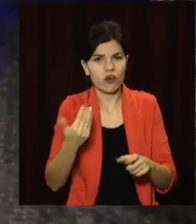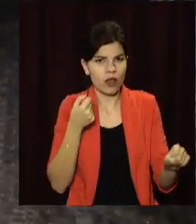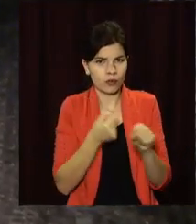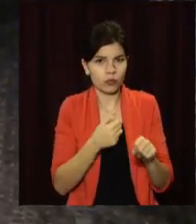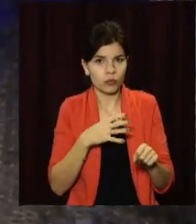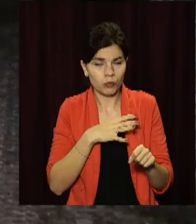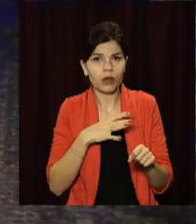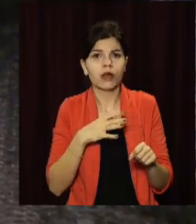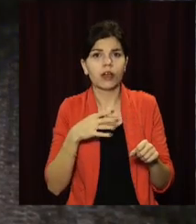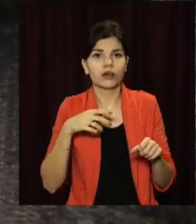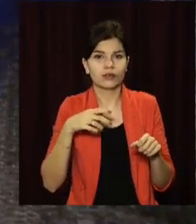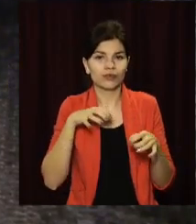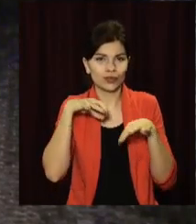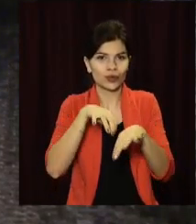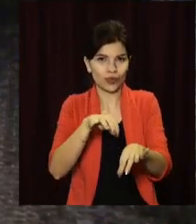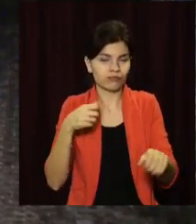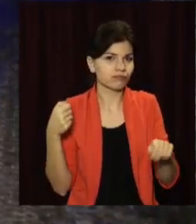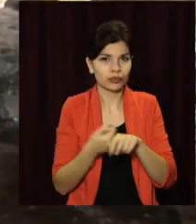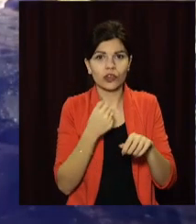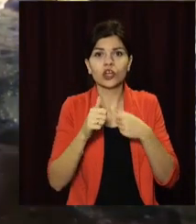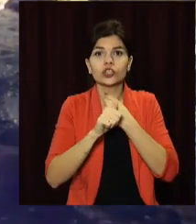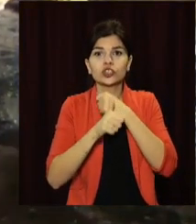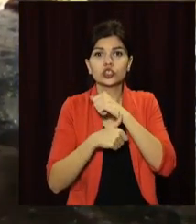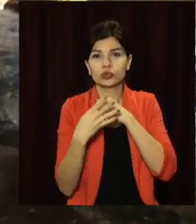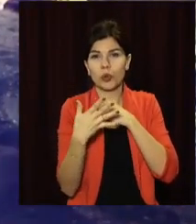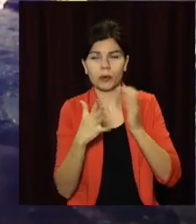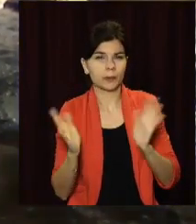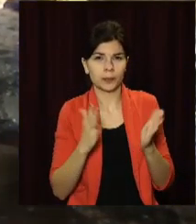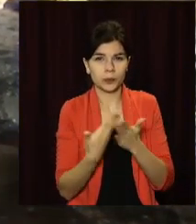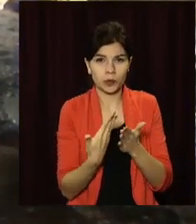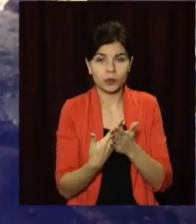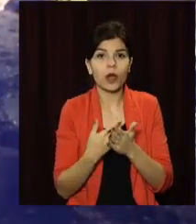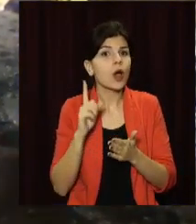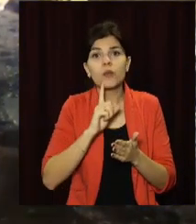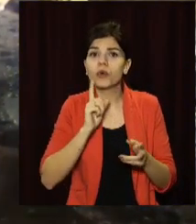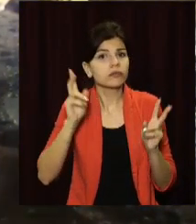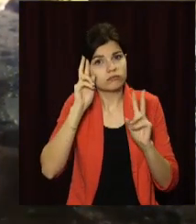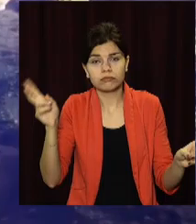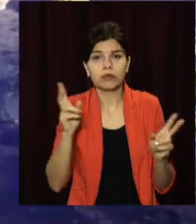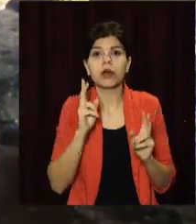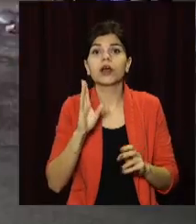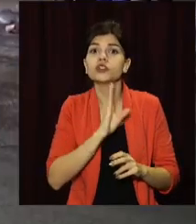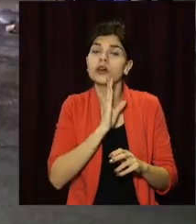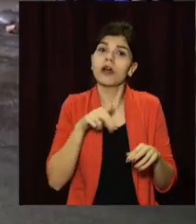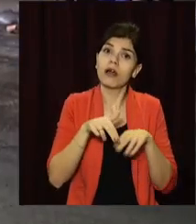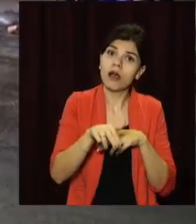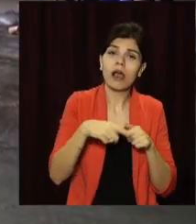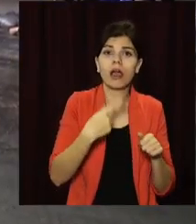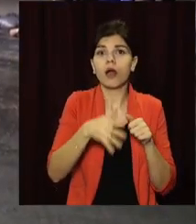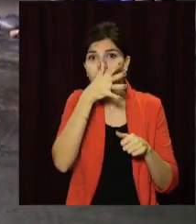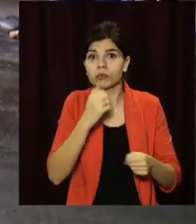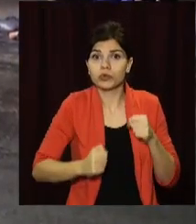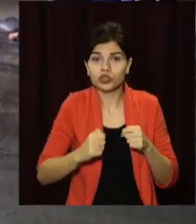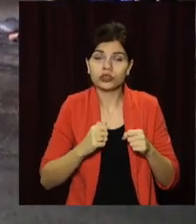Попередньо дорожньо-транспортна пригода сталася о 16.45. Поки невідомо, потерпіла переходила дорогу чи йшла